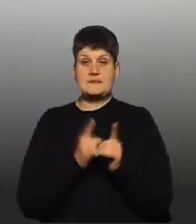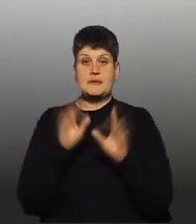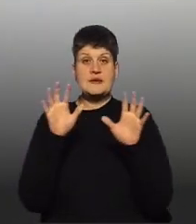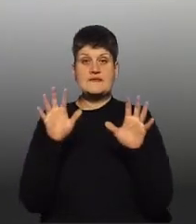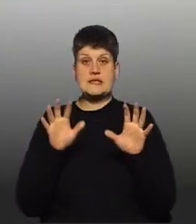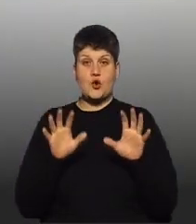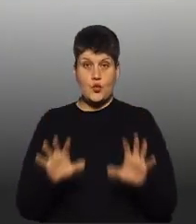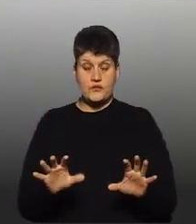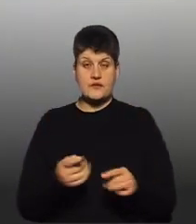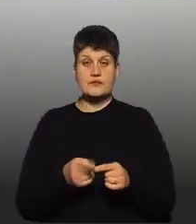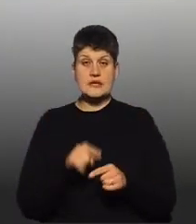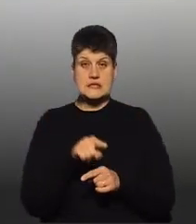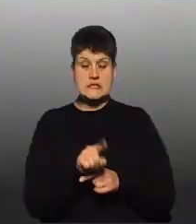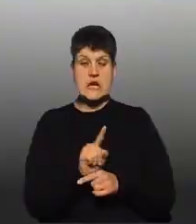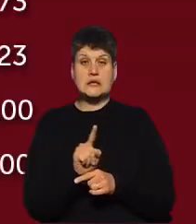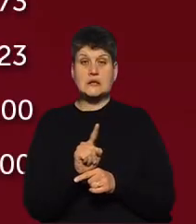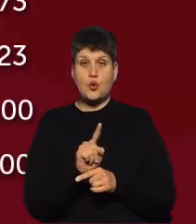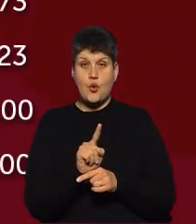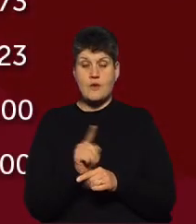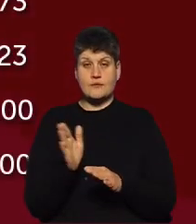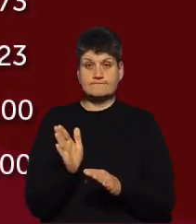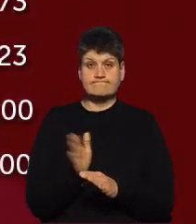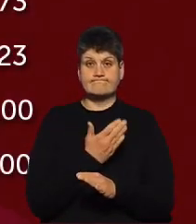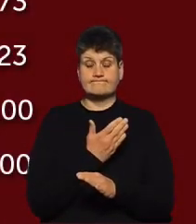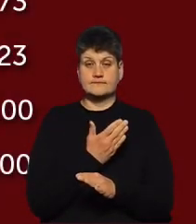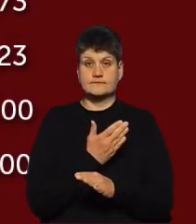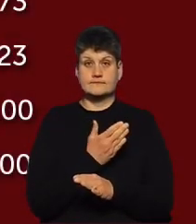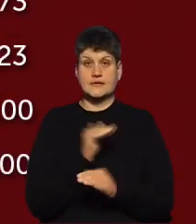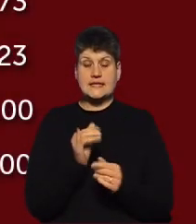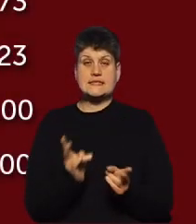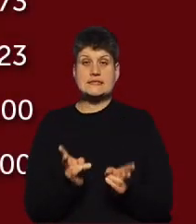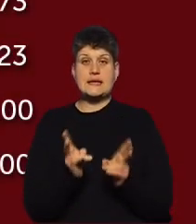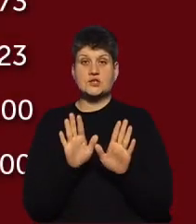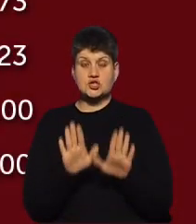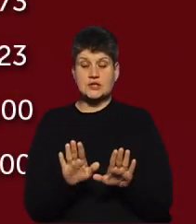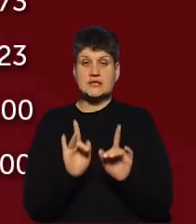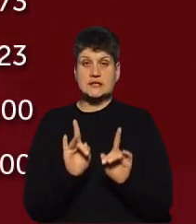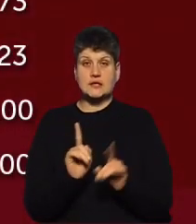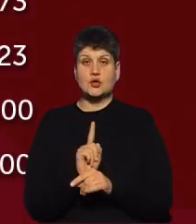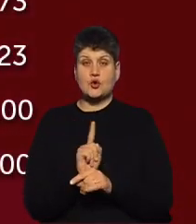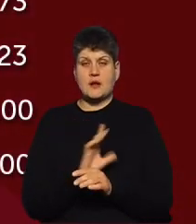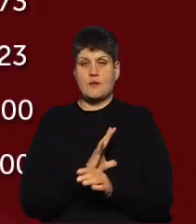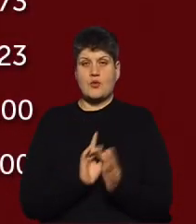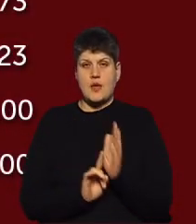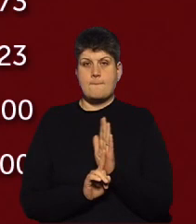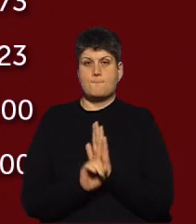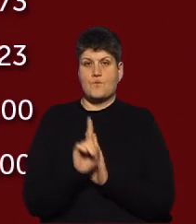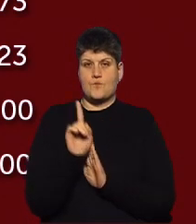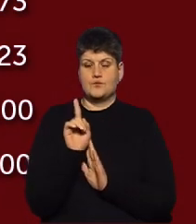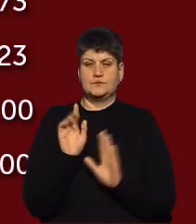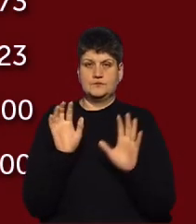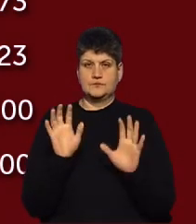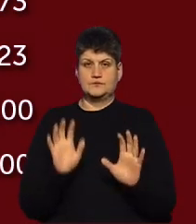норма з податкового кодексу прибралася і залишилась тільки норма, яка діяла початково в податковому кодексі. Це